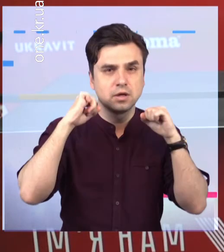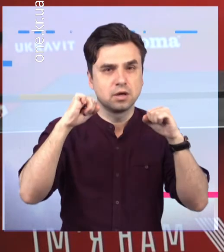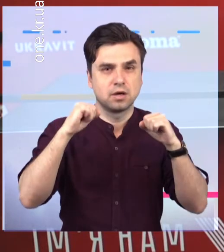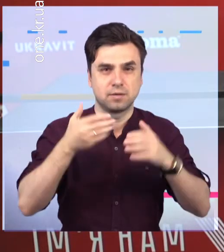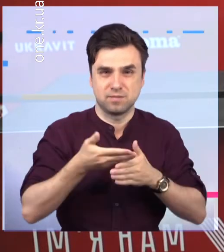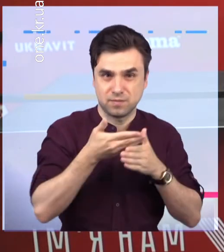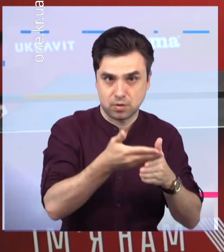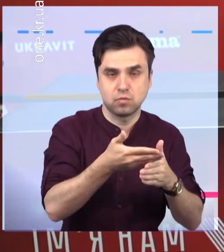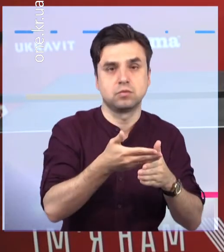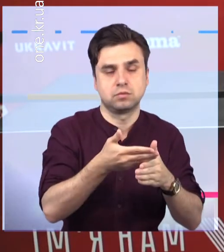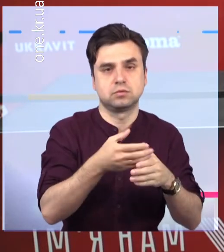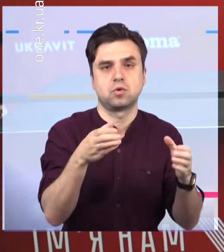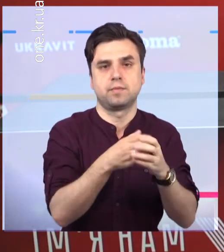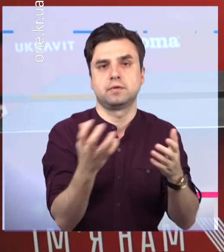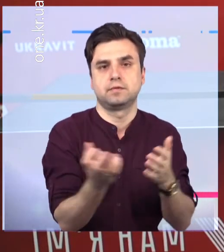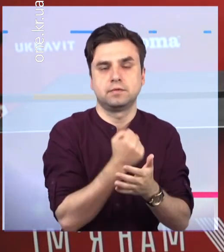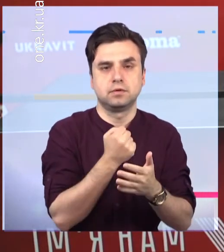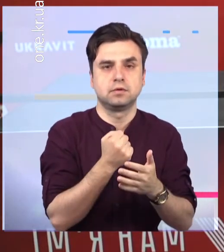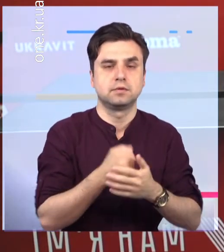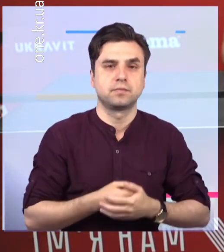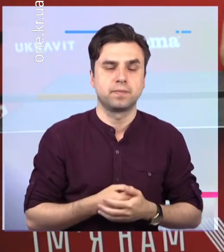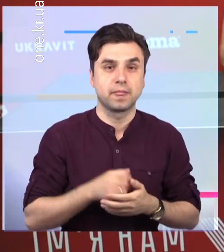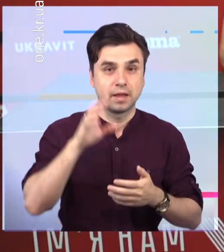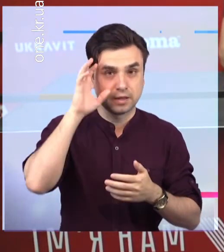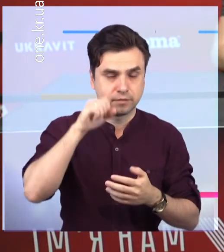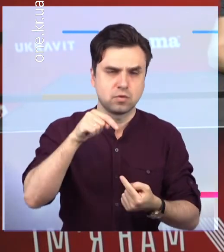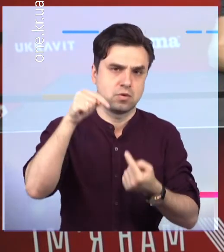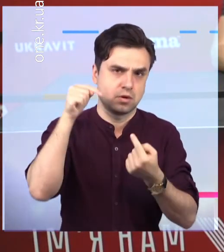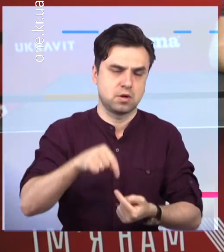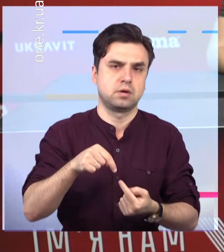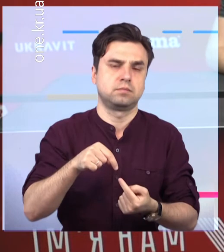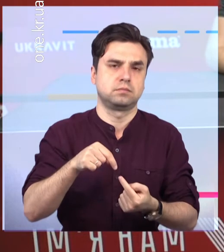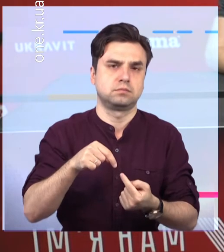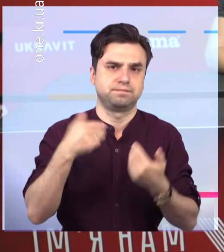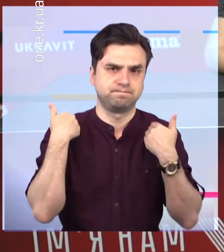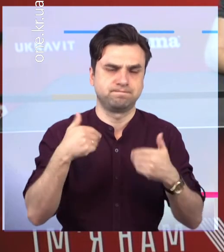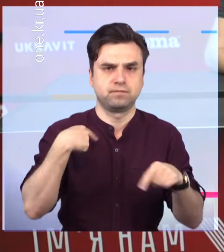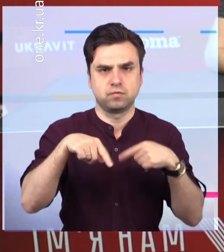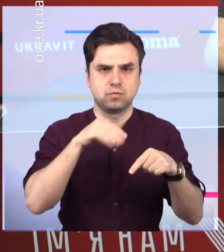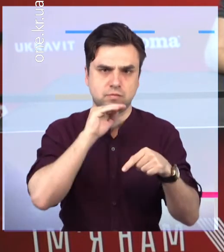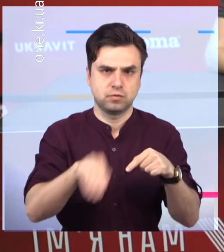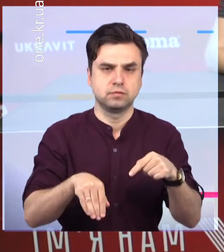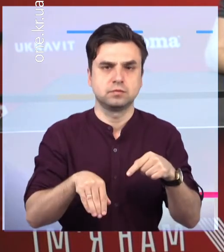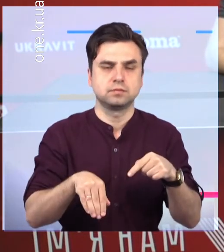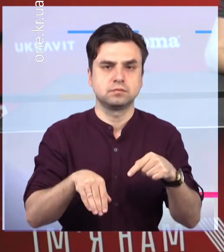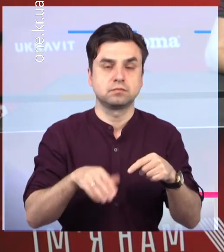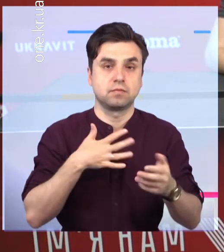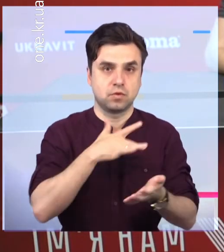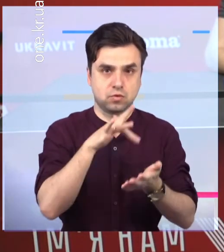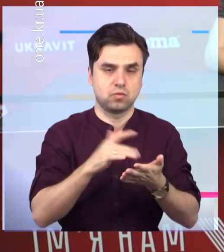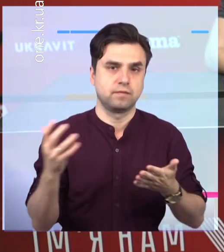Криворог, я вже давно, так кажу, заслужують, мати дуже сильну команду, не тільки 1-й лигі і 1-й лигі, а-й